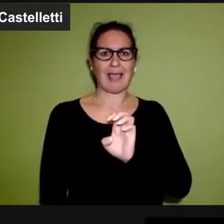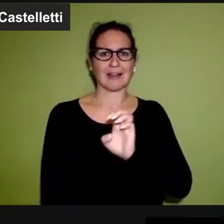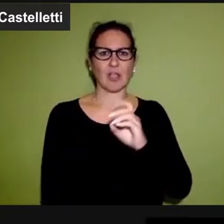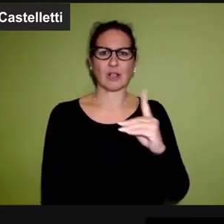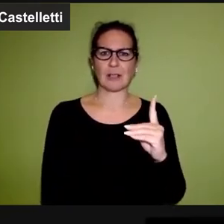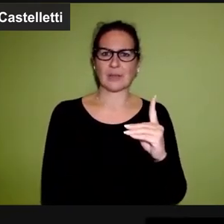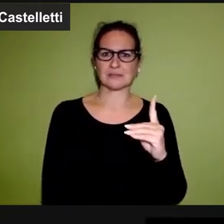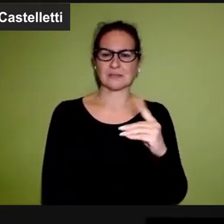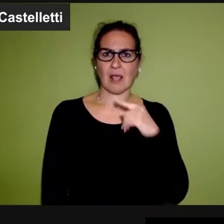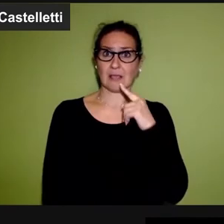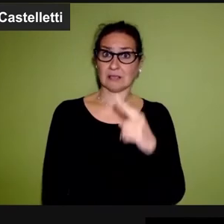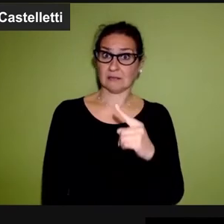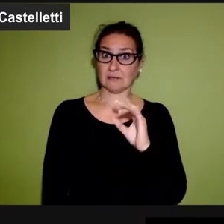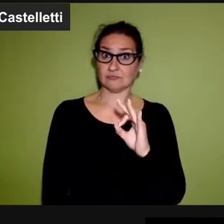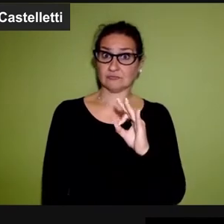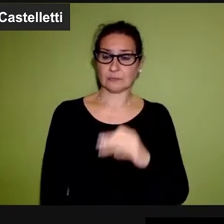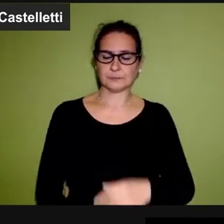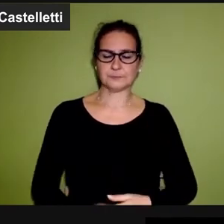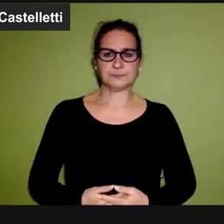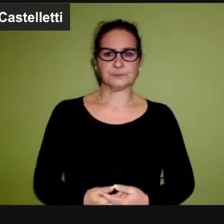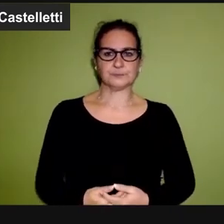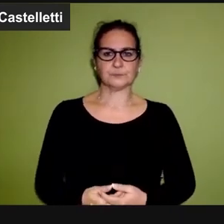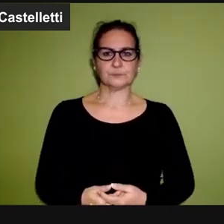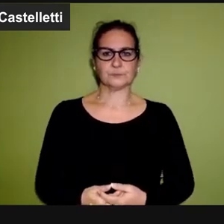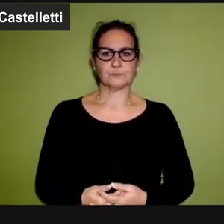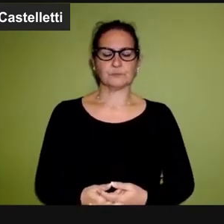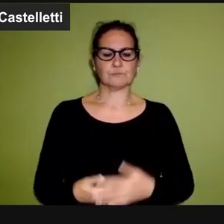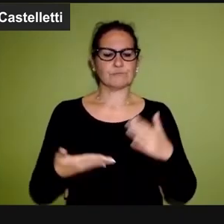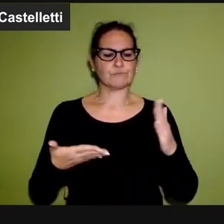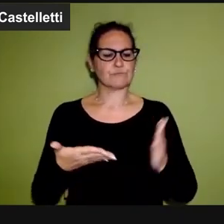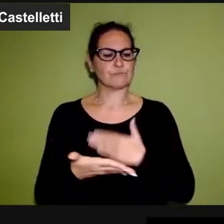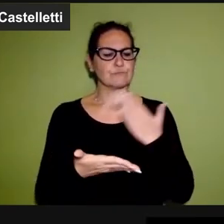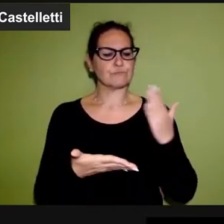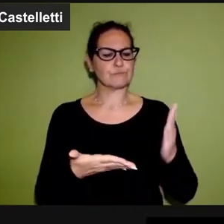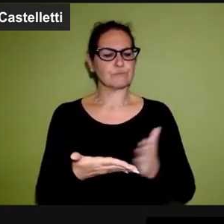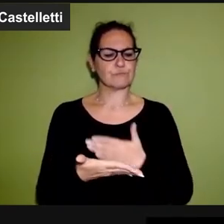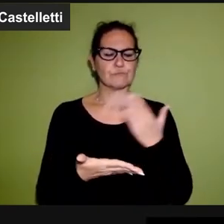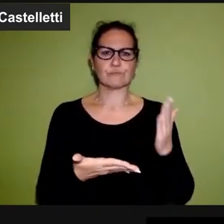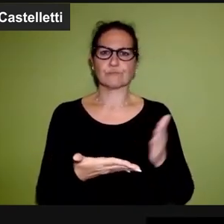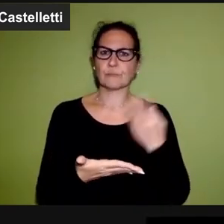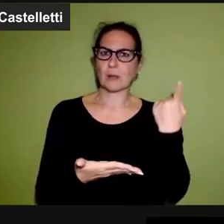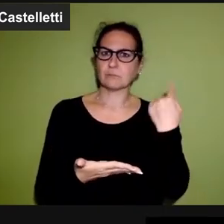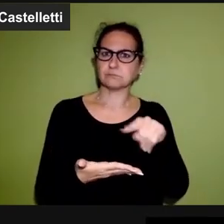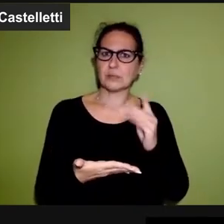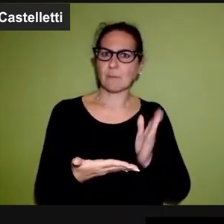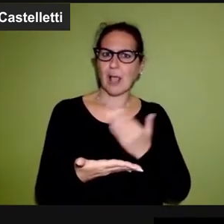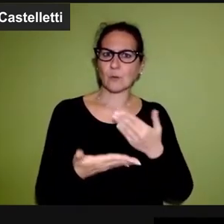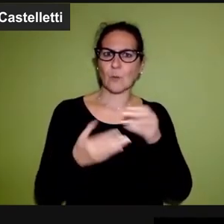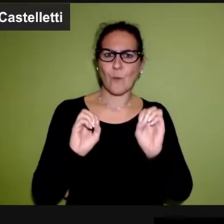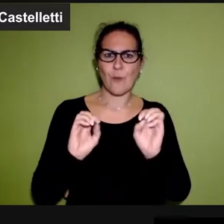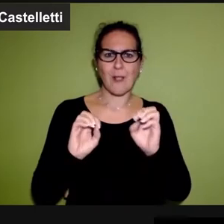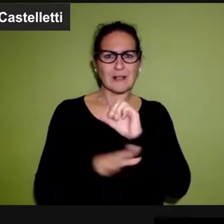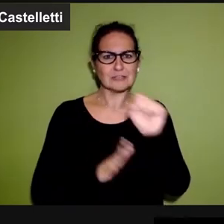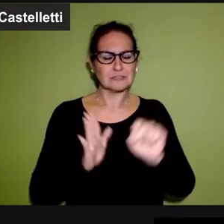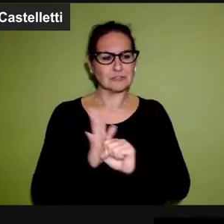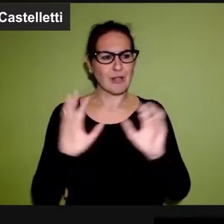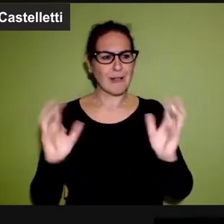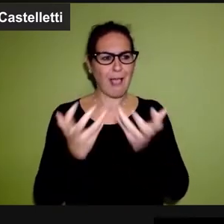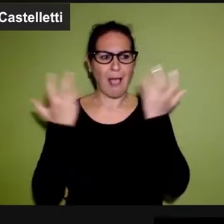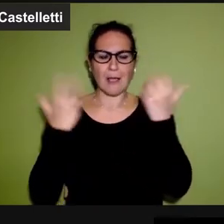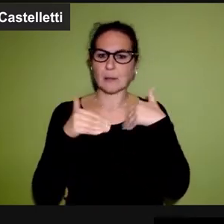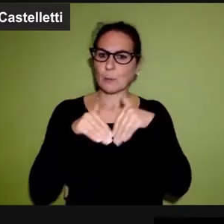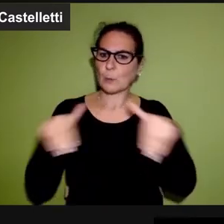'autore Erico De Pascale scrive, cito testualmente, sfogliando un qualunque manuale di storia dell'arte.